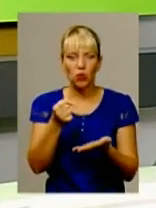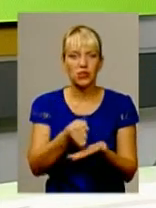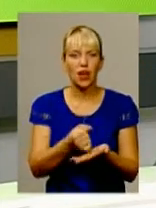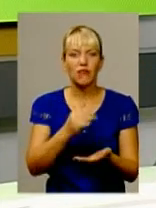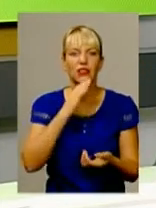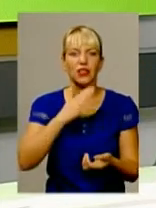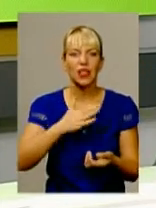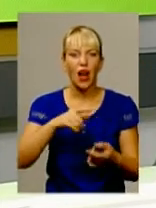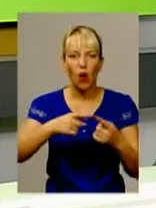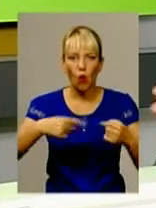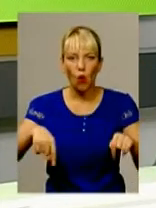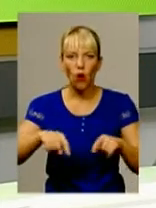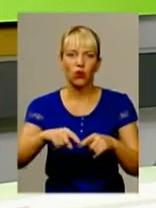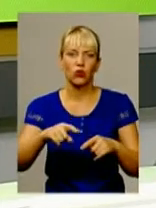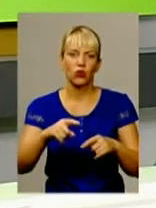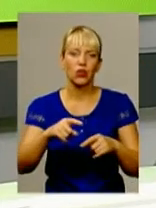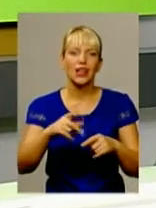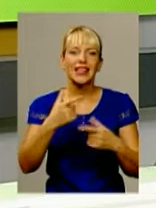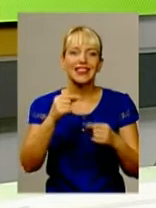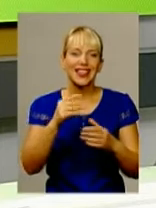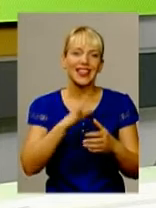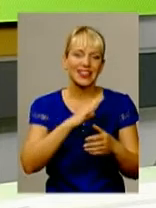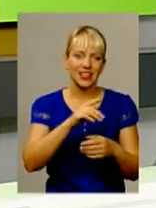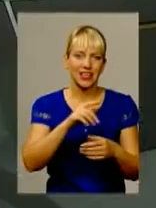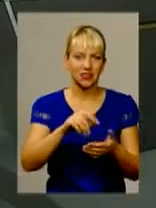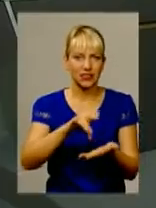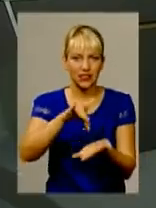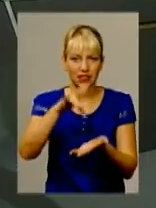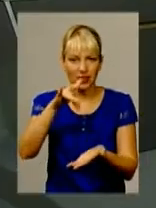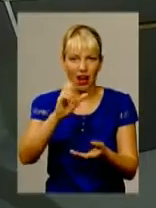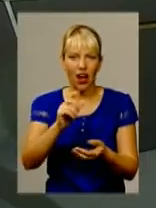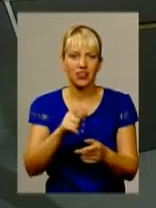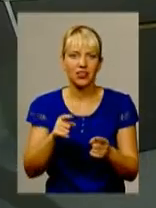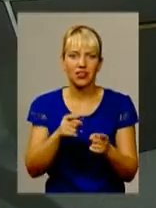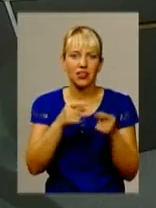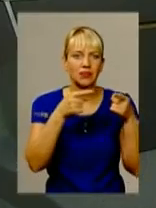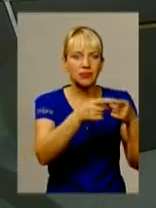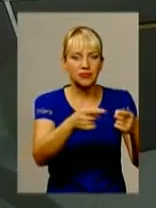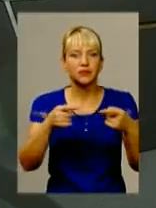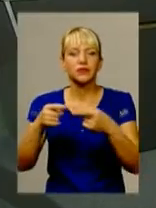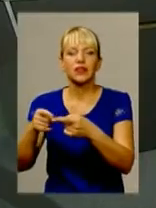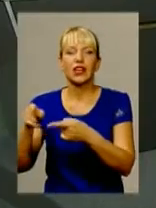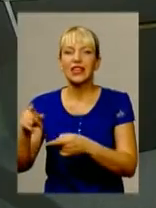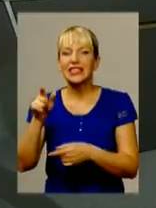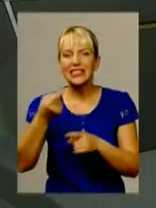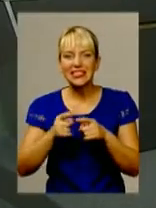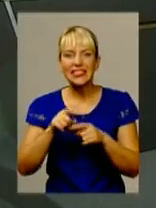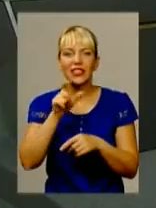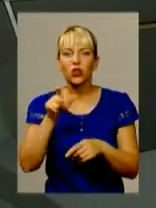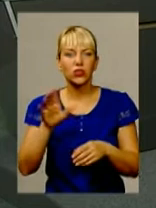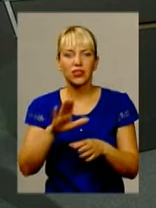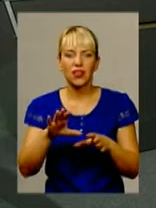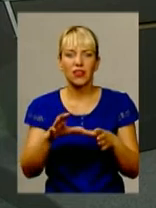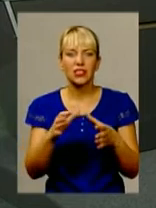партнера Шеньковича. Напевно, що він їх поставить на якісь інші периферійні округа, і вони не доберуть тої кількості голосів, які би їм дали можливість пройти